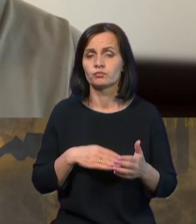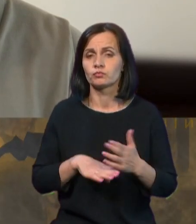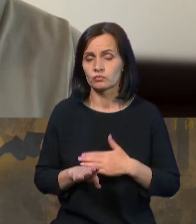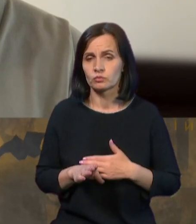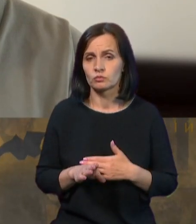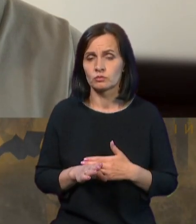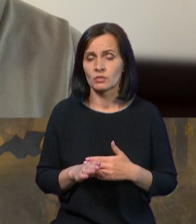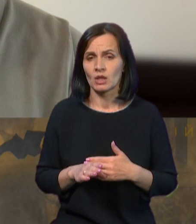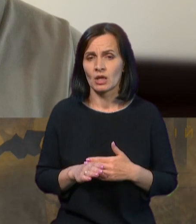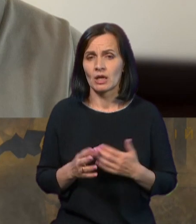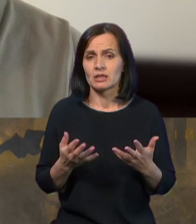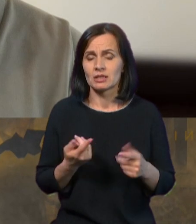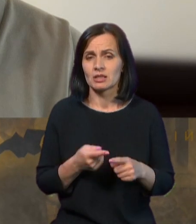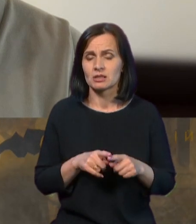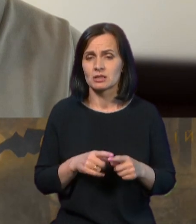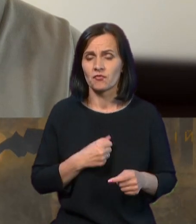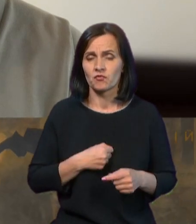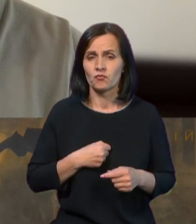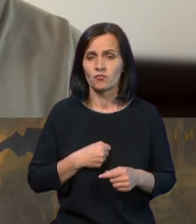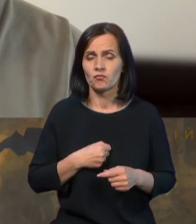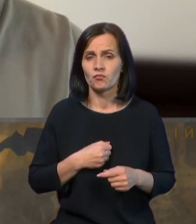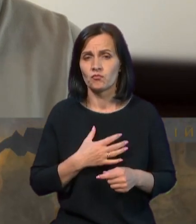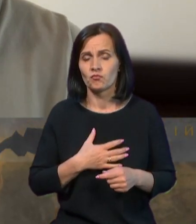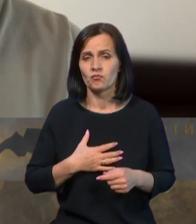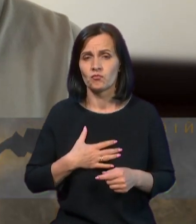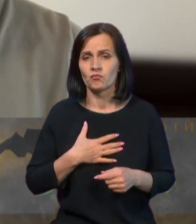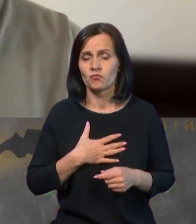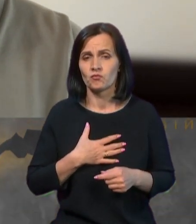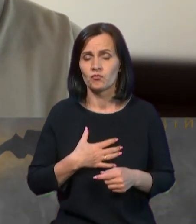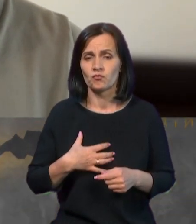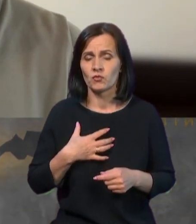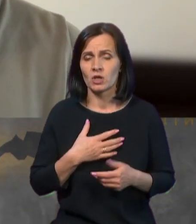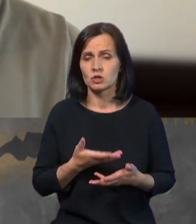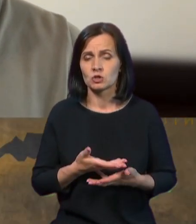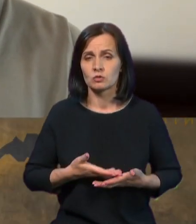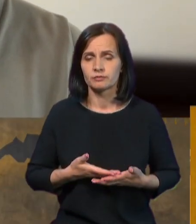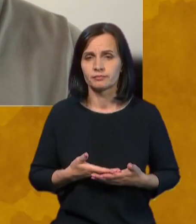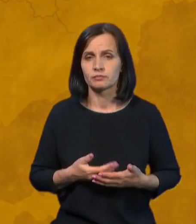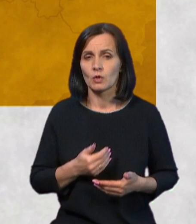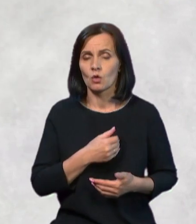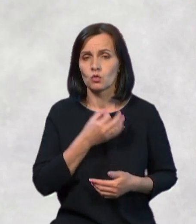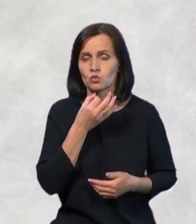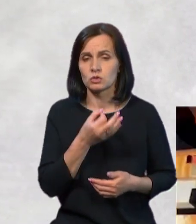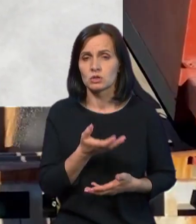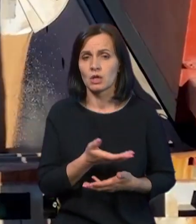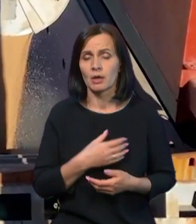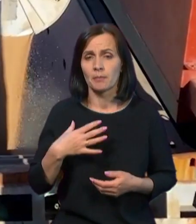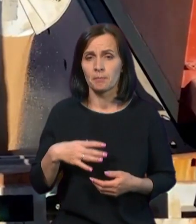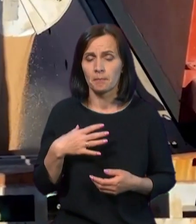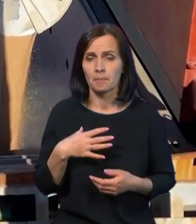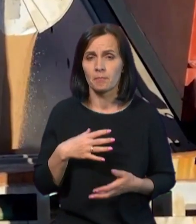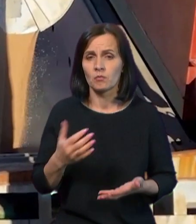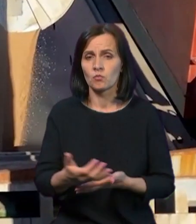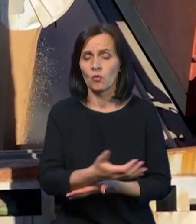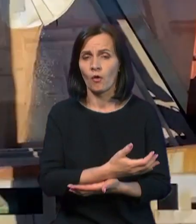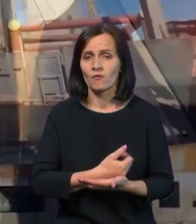це критично для нас? Хочу сказати, що ми очікуємо врожаї зернових та олійних десь на рівні